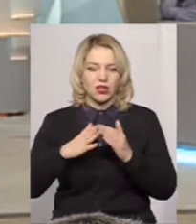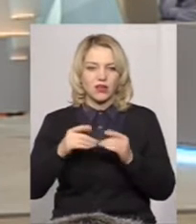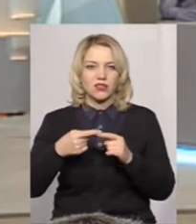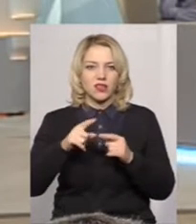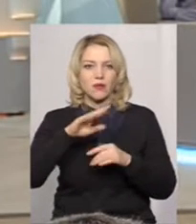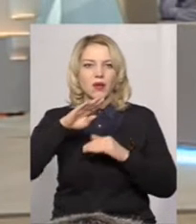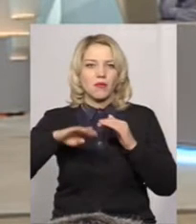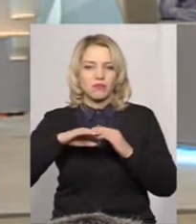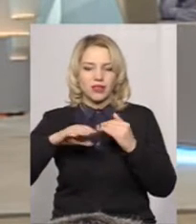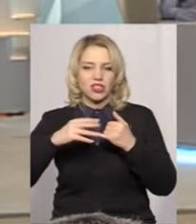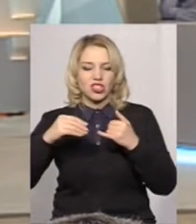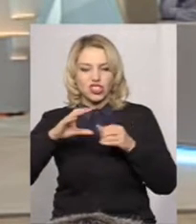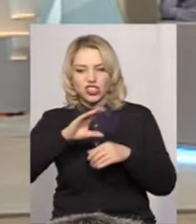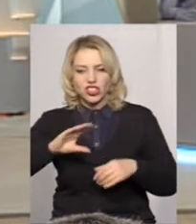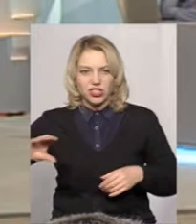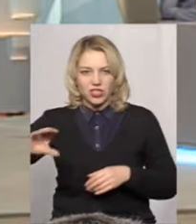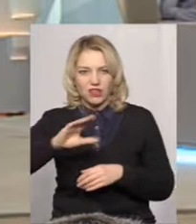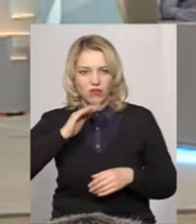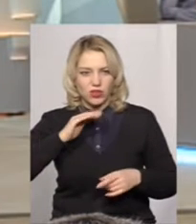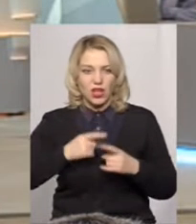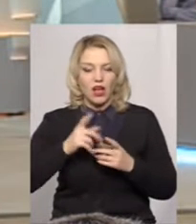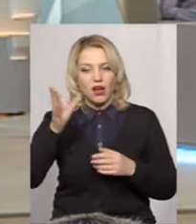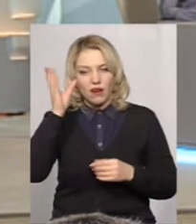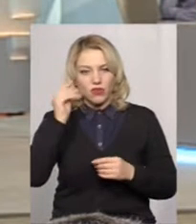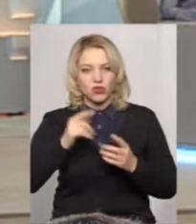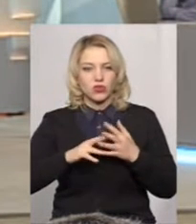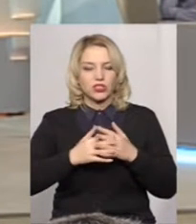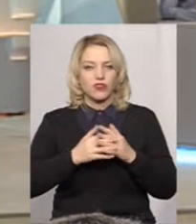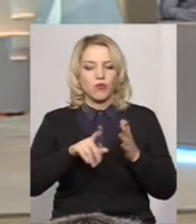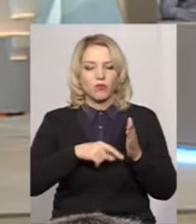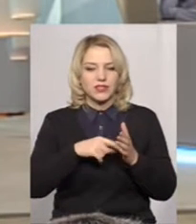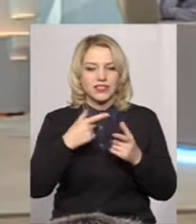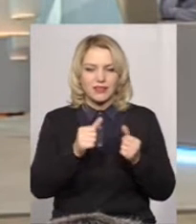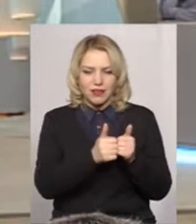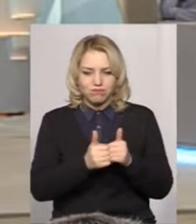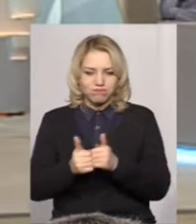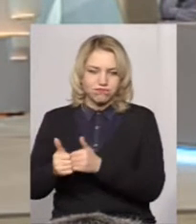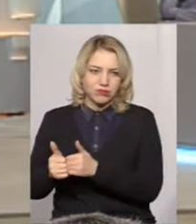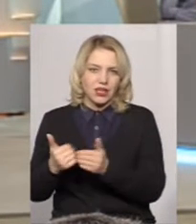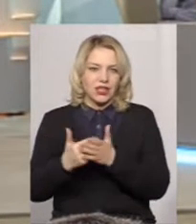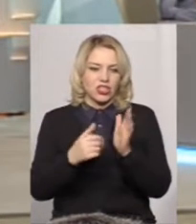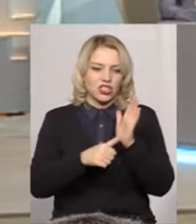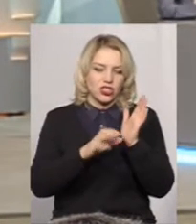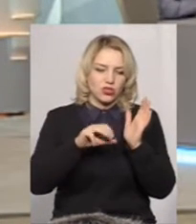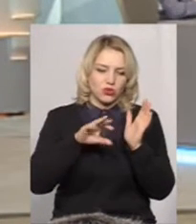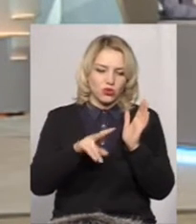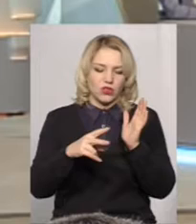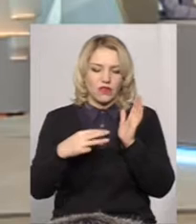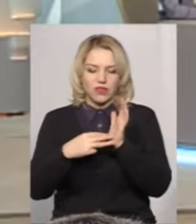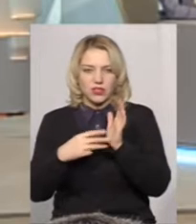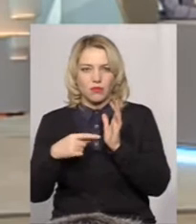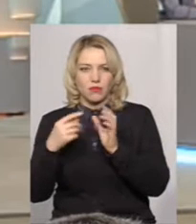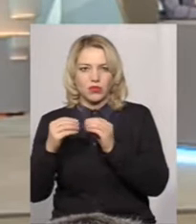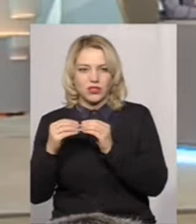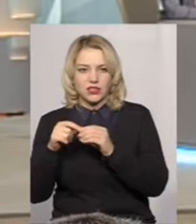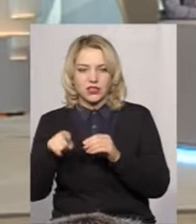Ну, а враховуючи от в місті, ми досліджували цю проблему, де щільність забудови, чи 6 соток, чи 8, чи 10, і